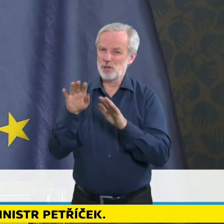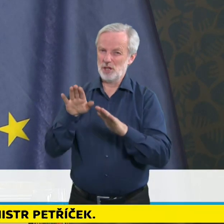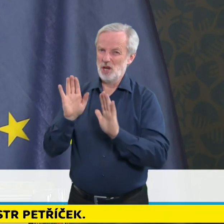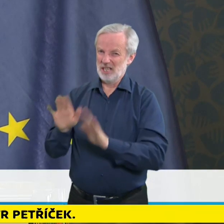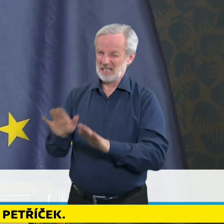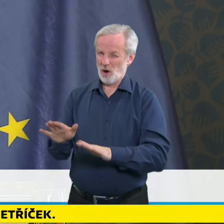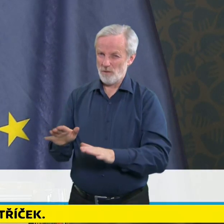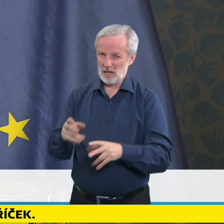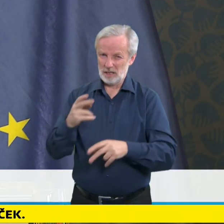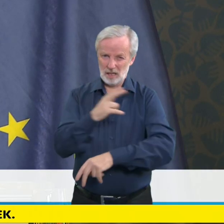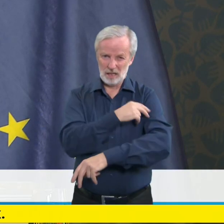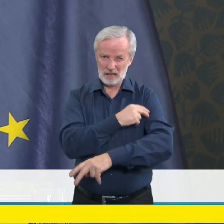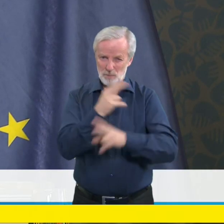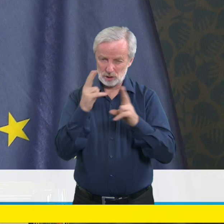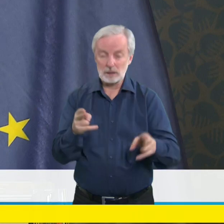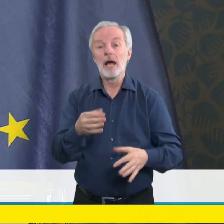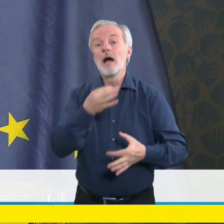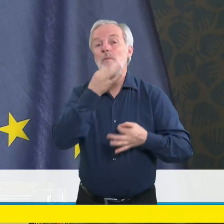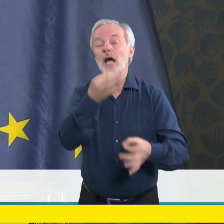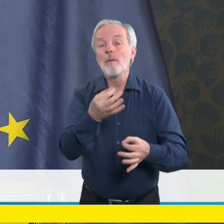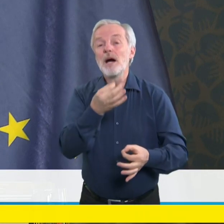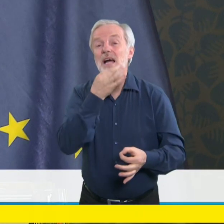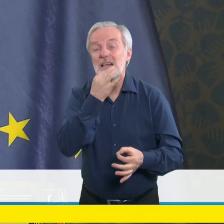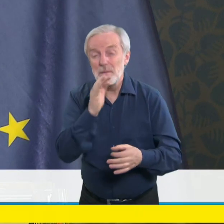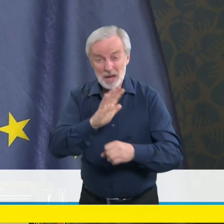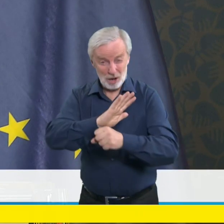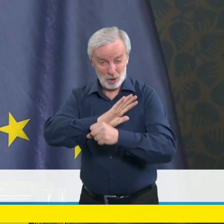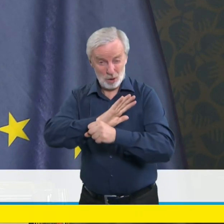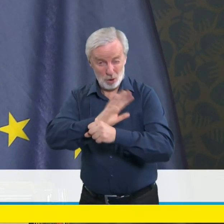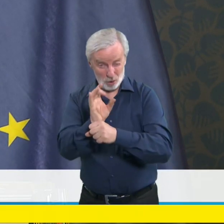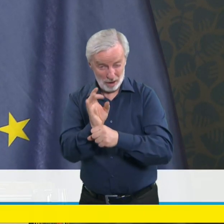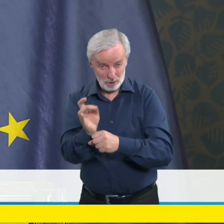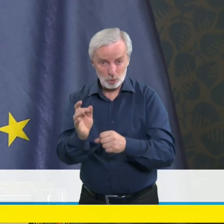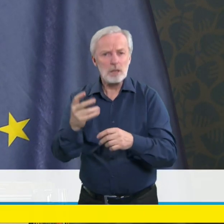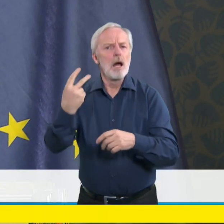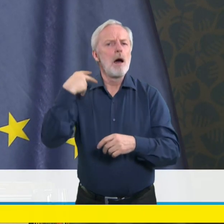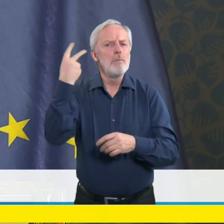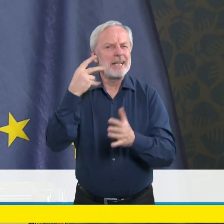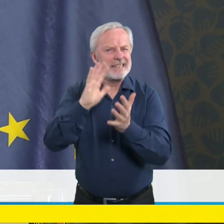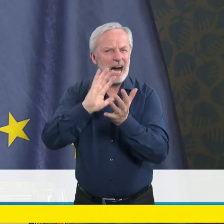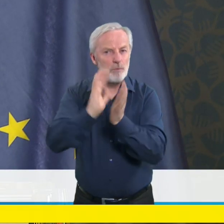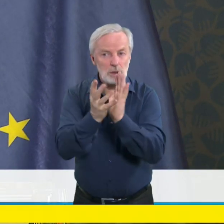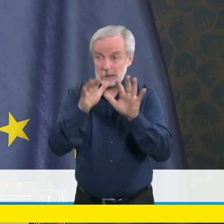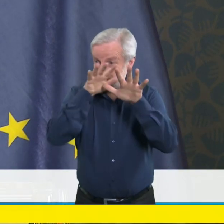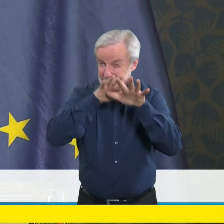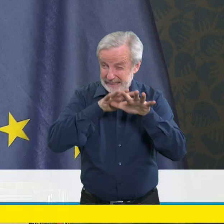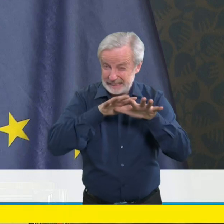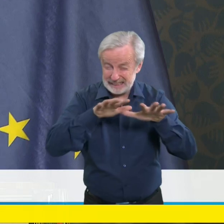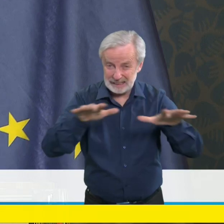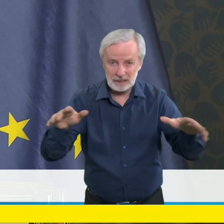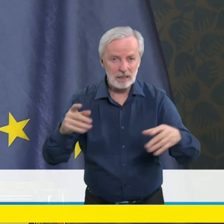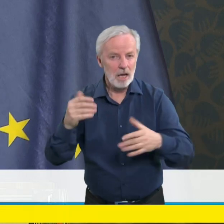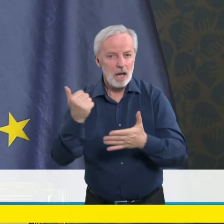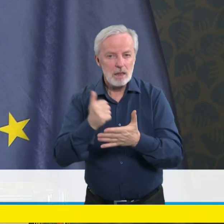v případě, že by se ten koronavirus, britská mutace tady rozjela nějak víc a opravdu přibývalo skokově těch lidí, kteří